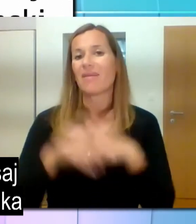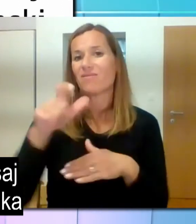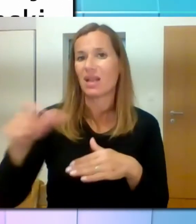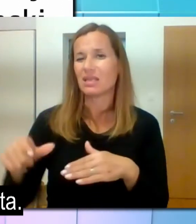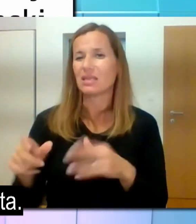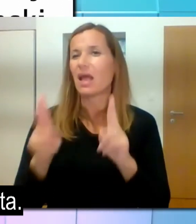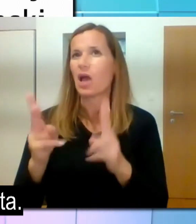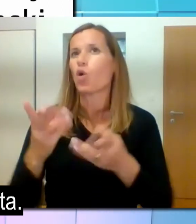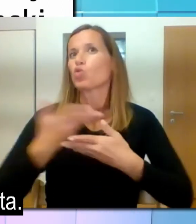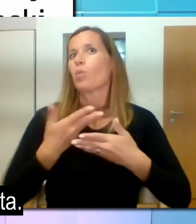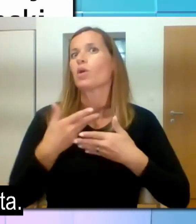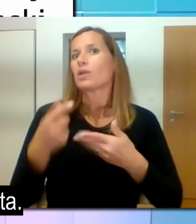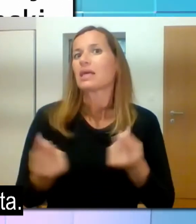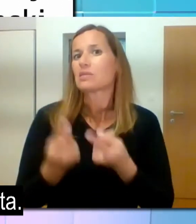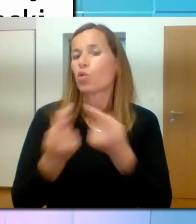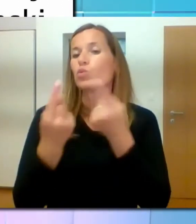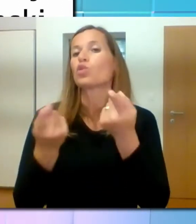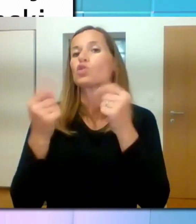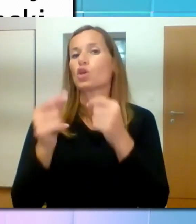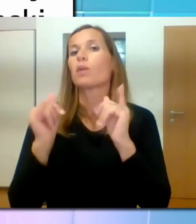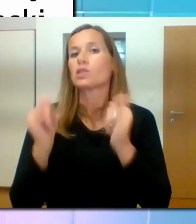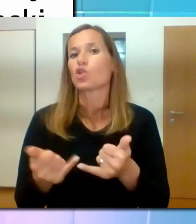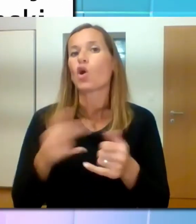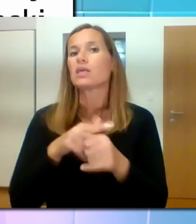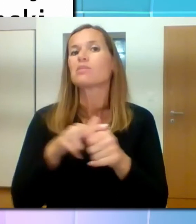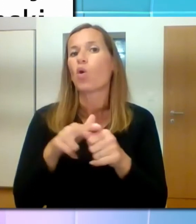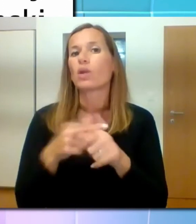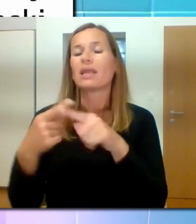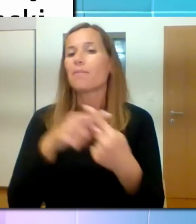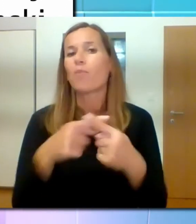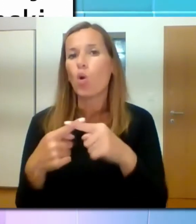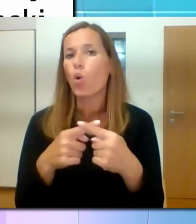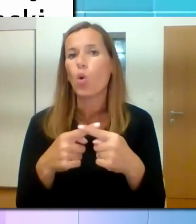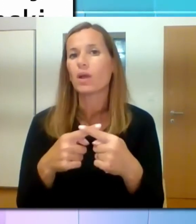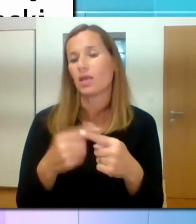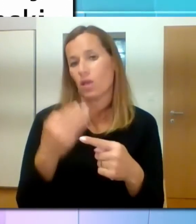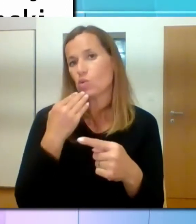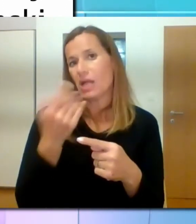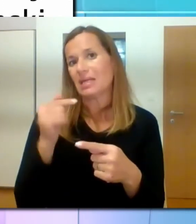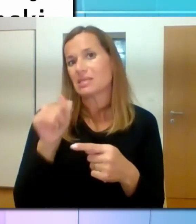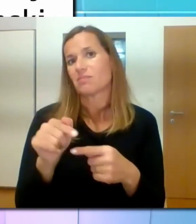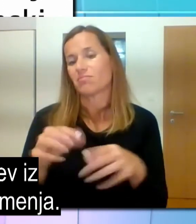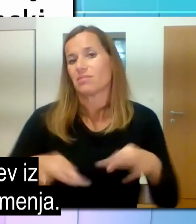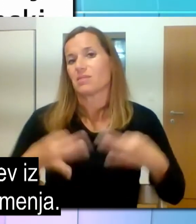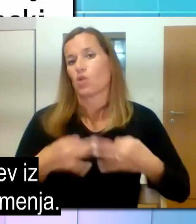vidika in specifik delovnega mesta. Del teh v spodbud je, čeprav ne klasično, so